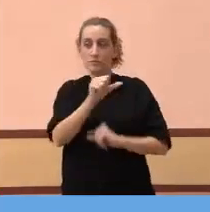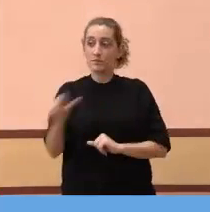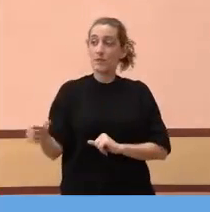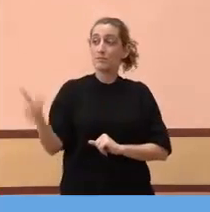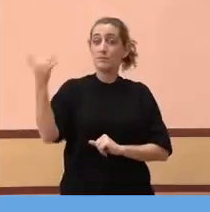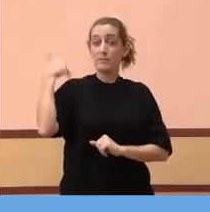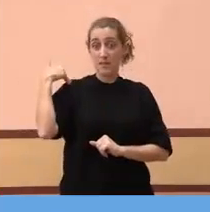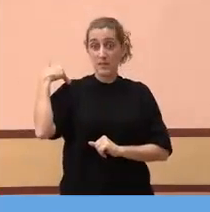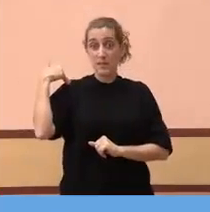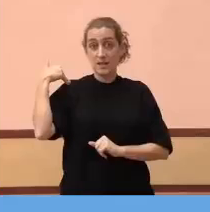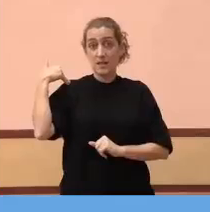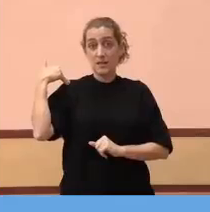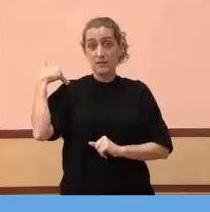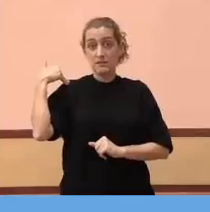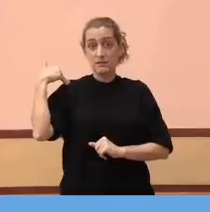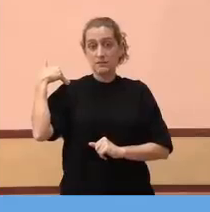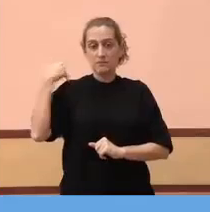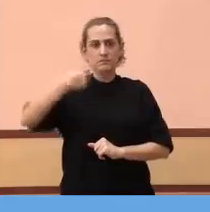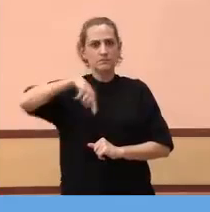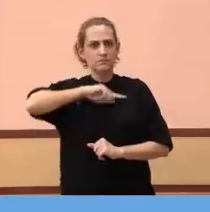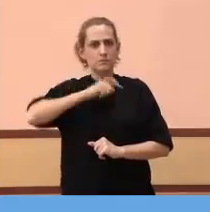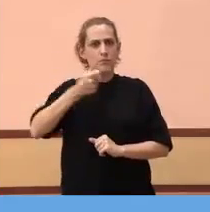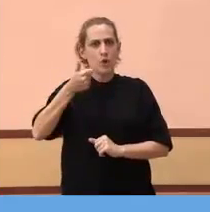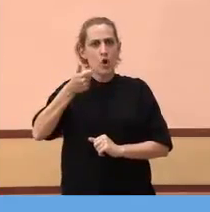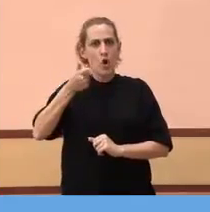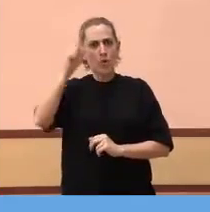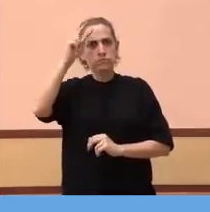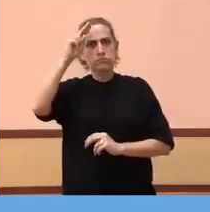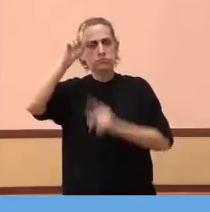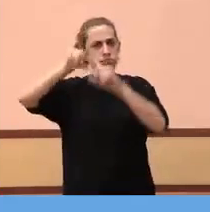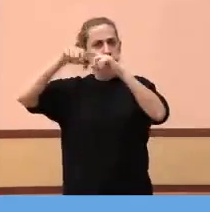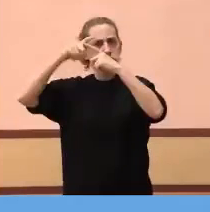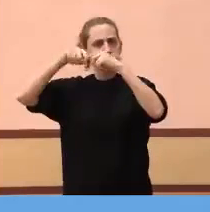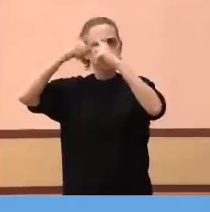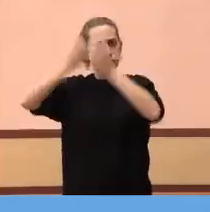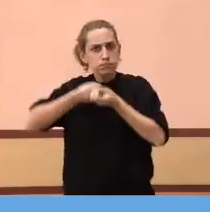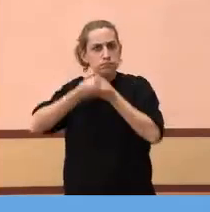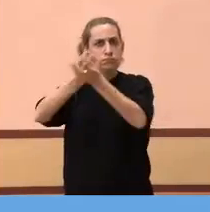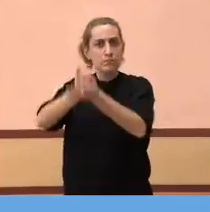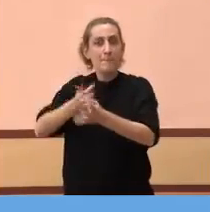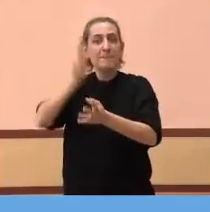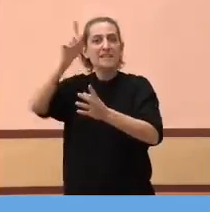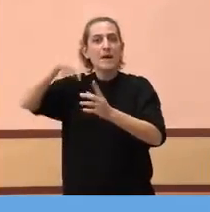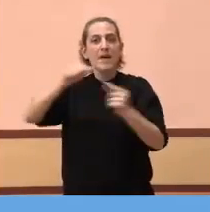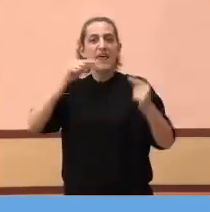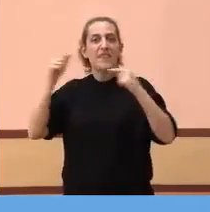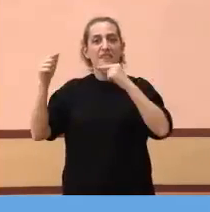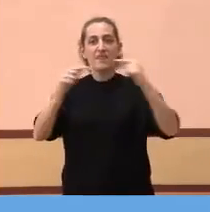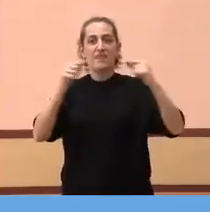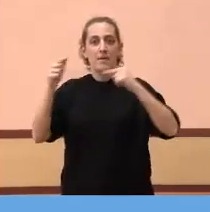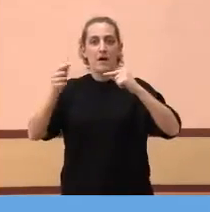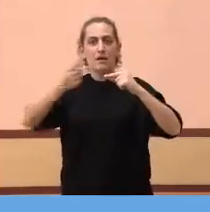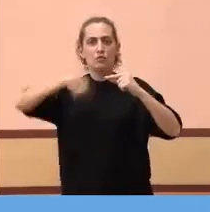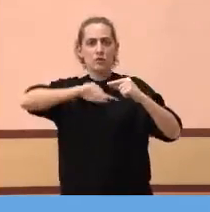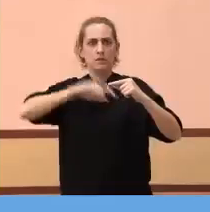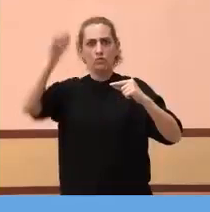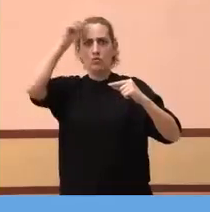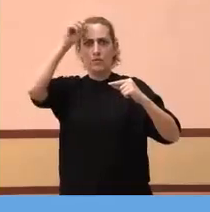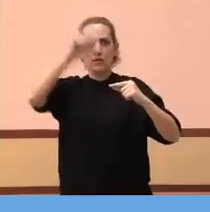llançar el debat i vam encetar el debat i, a més, ens vam posicionar clarament amb la necessitat que